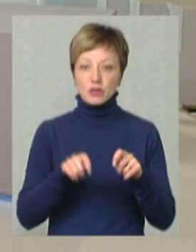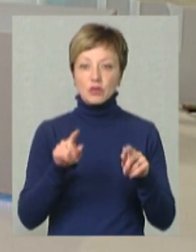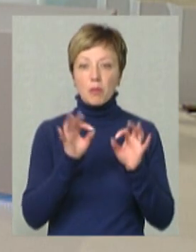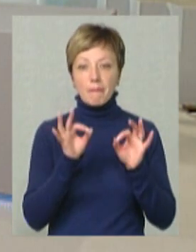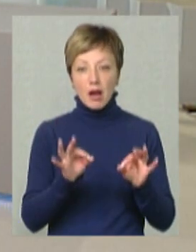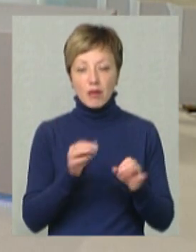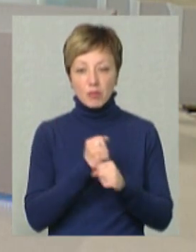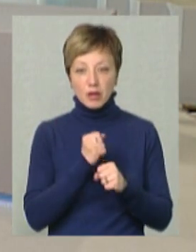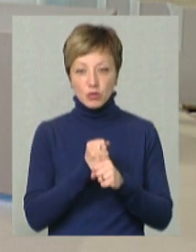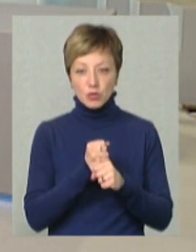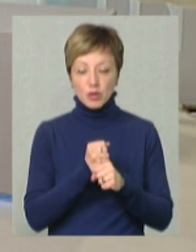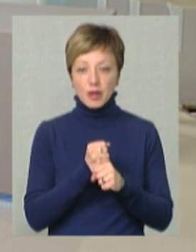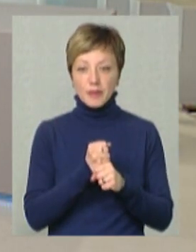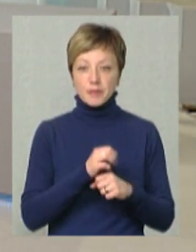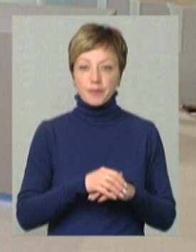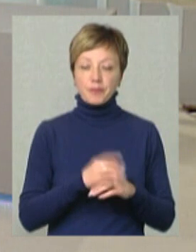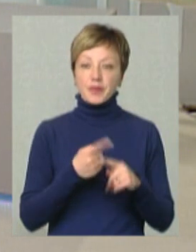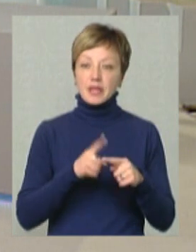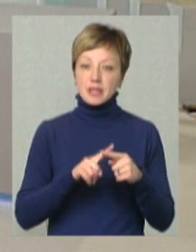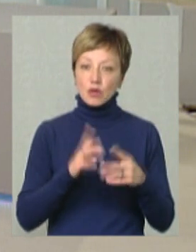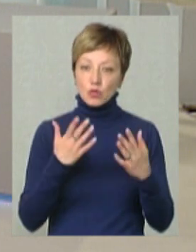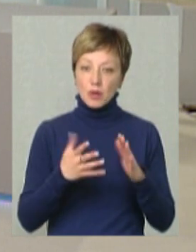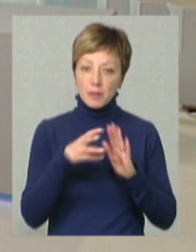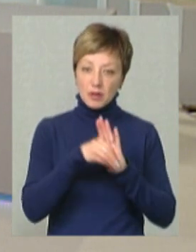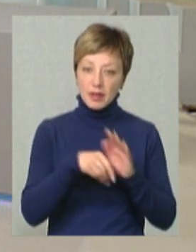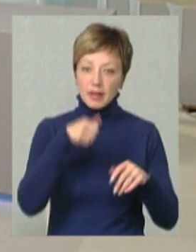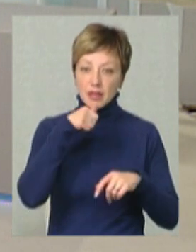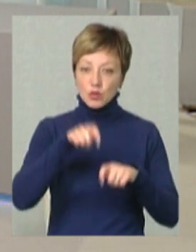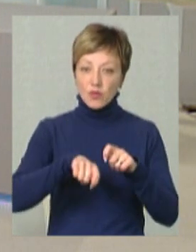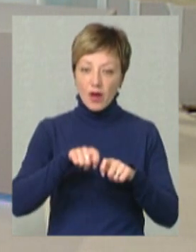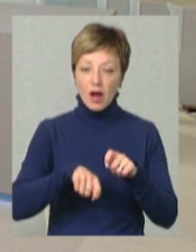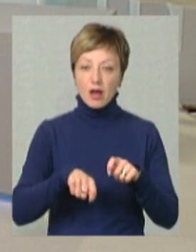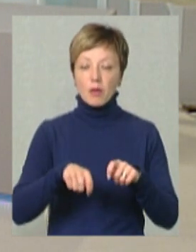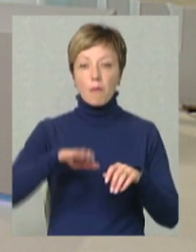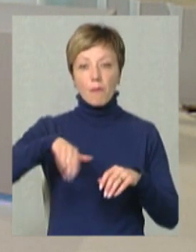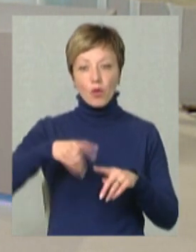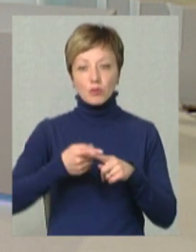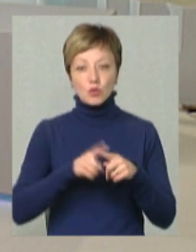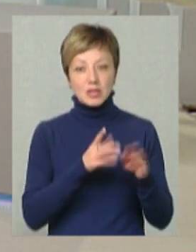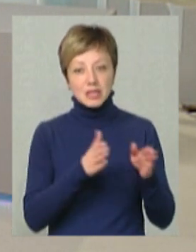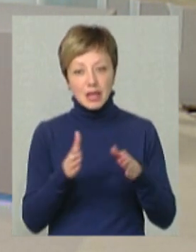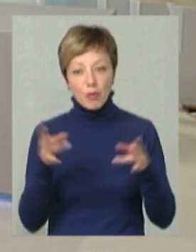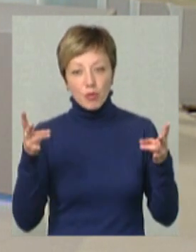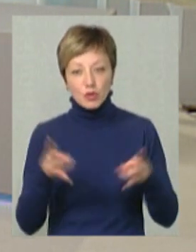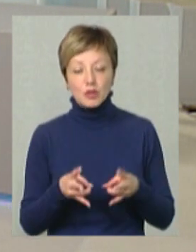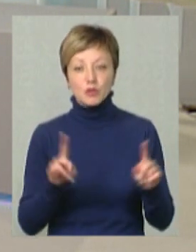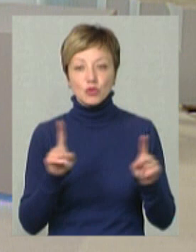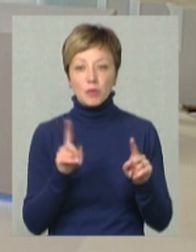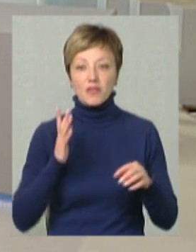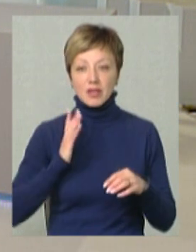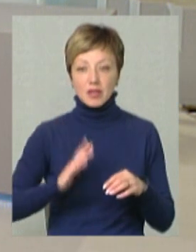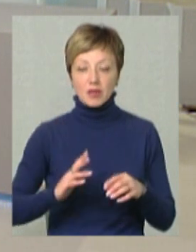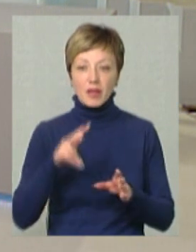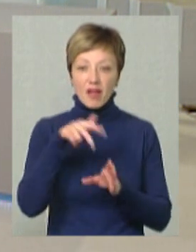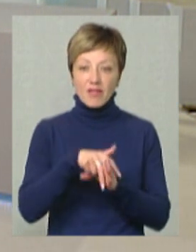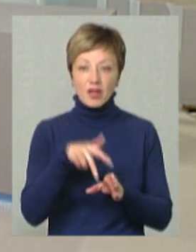воно правильно працює. Тобто, відтестувати. Це вже підключаються тестувальники. Потім цю систему потрібно, щоб вона витримувала